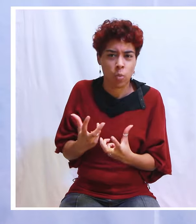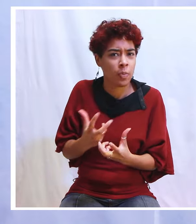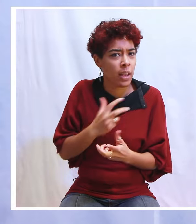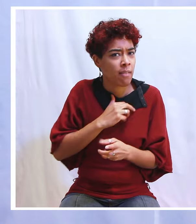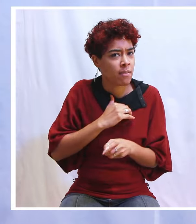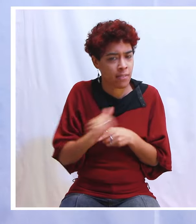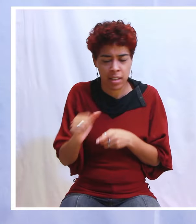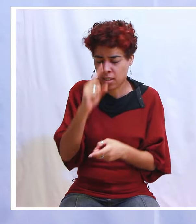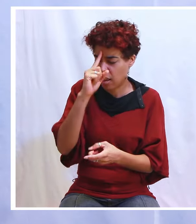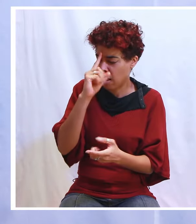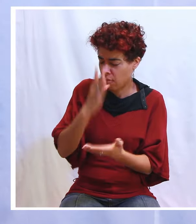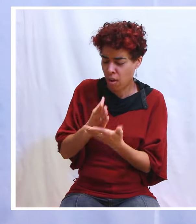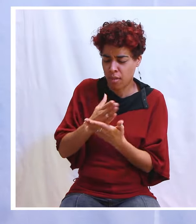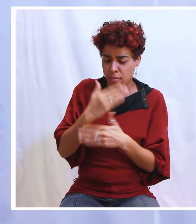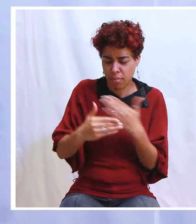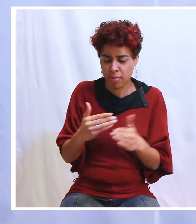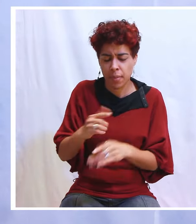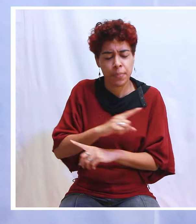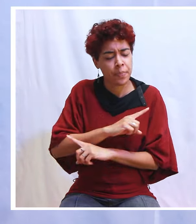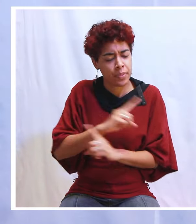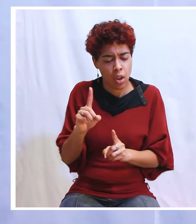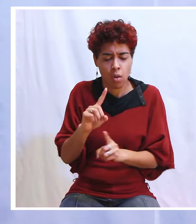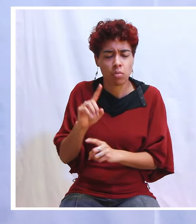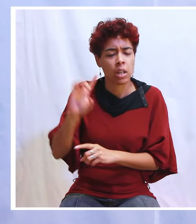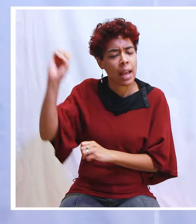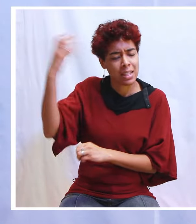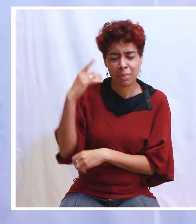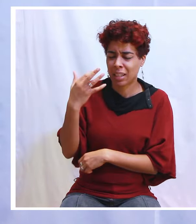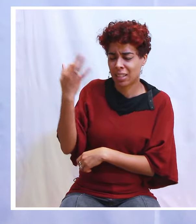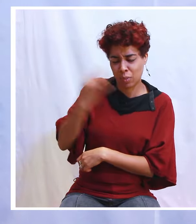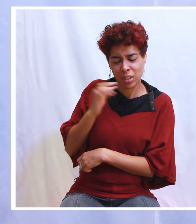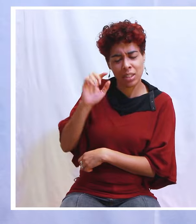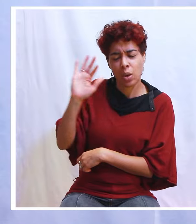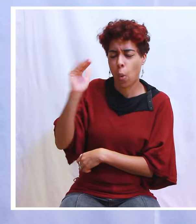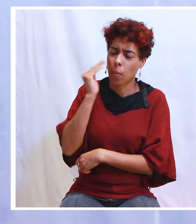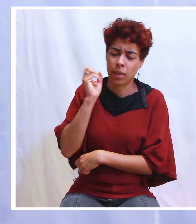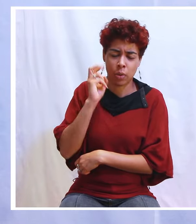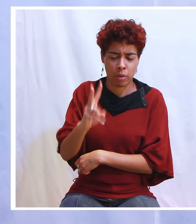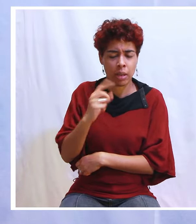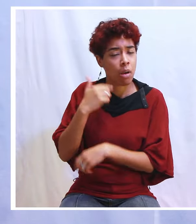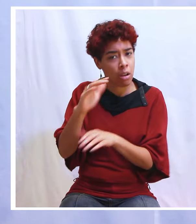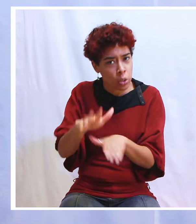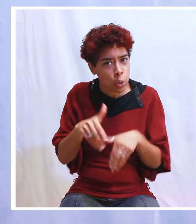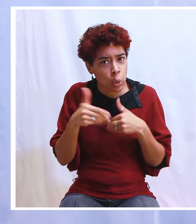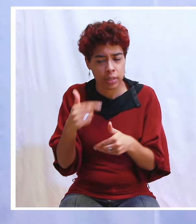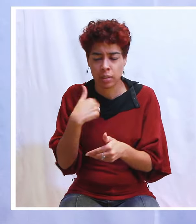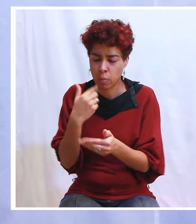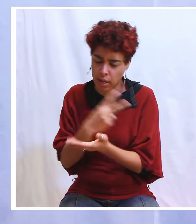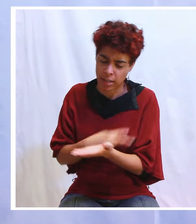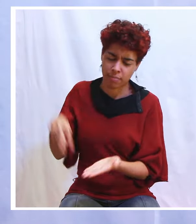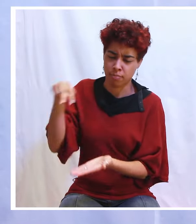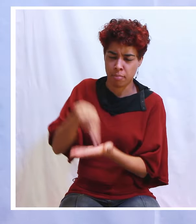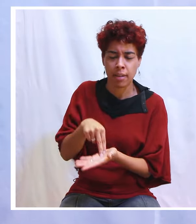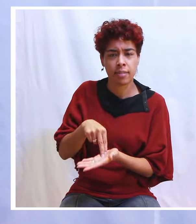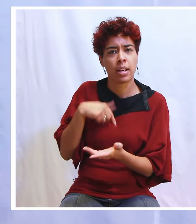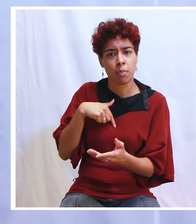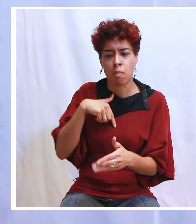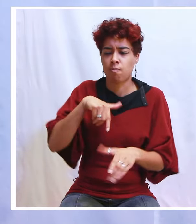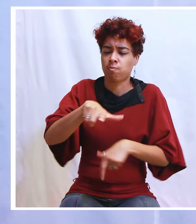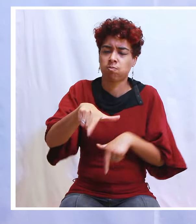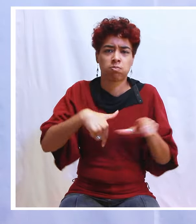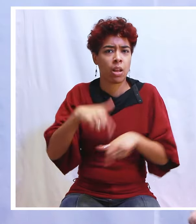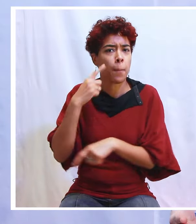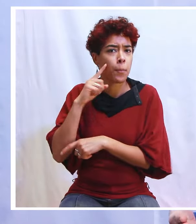moment-là et ta foi en route à dire, non, j'obéirai à l'esprit et je continue à aller, à me lever et à marcher pour Christ.